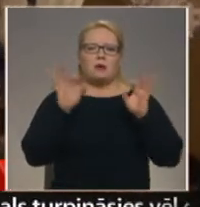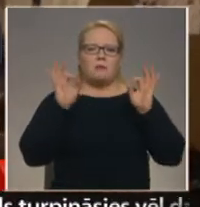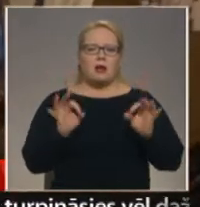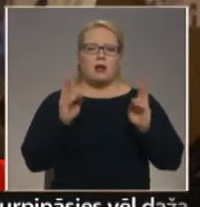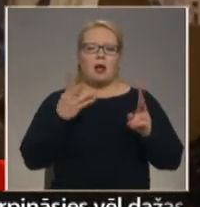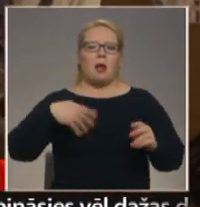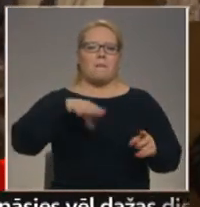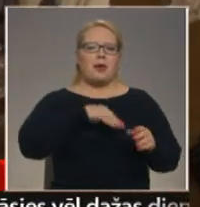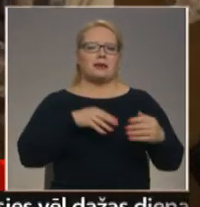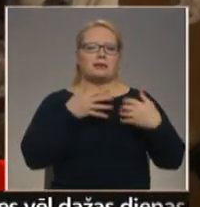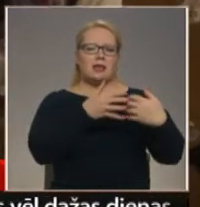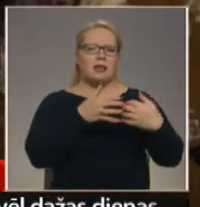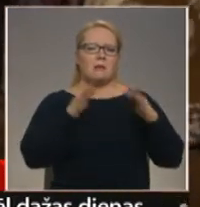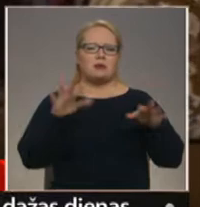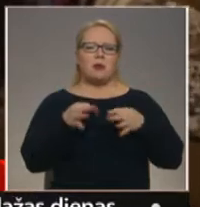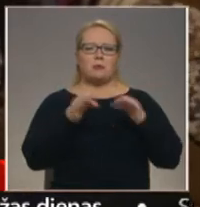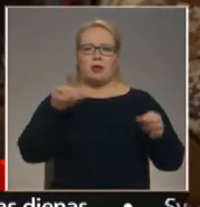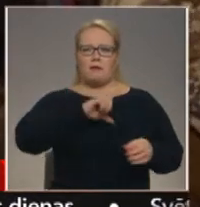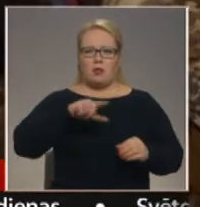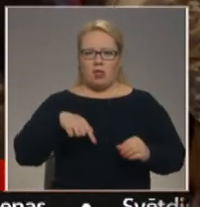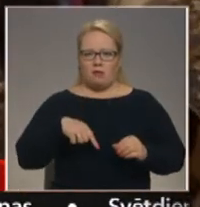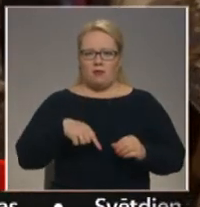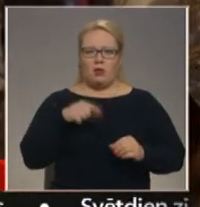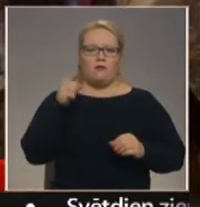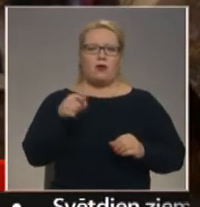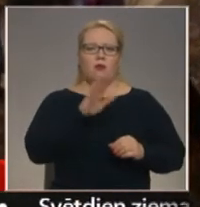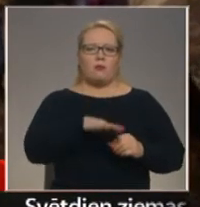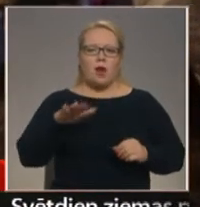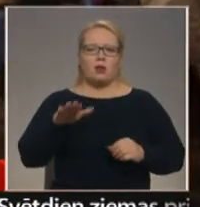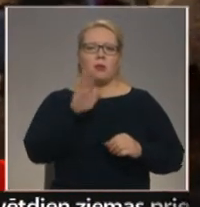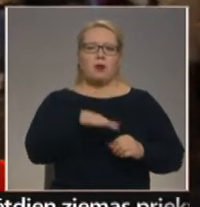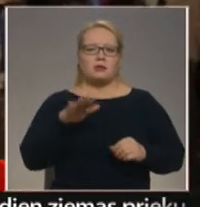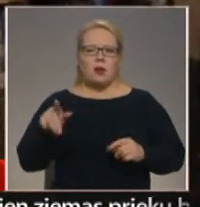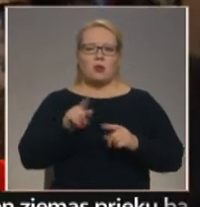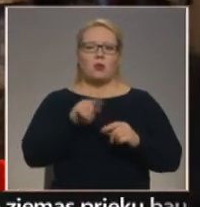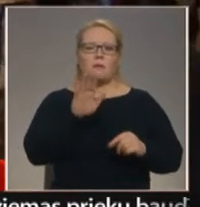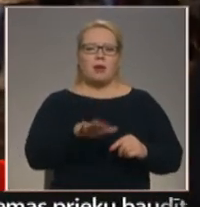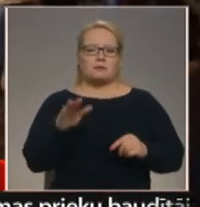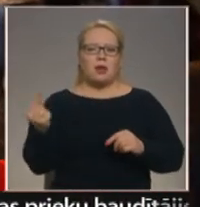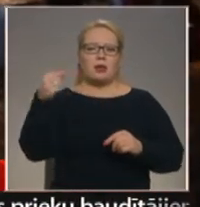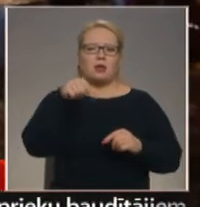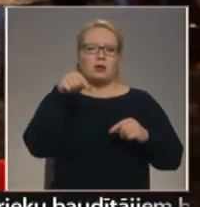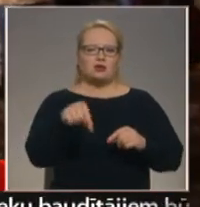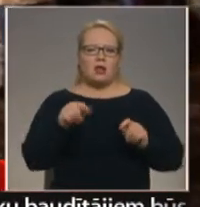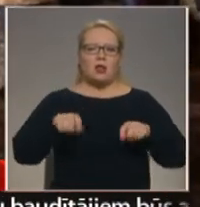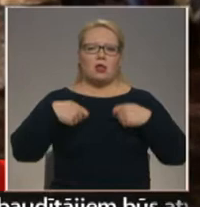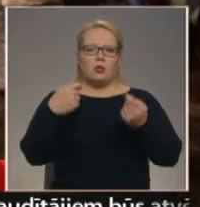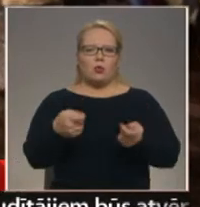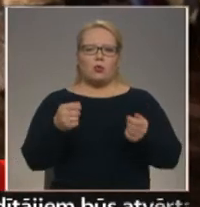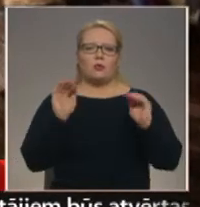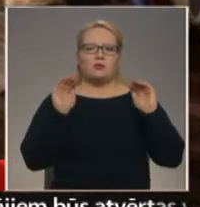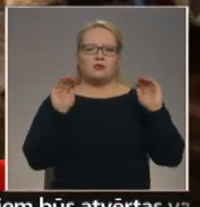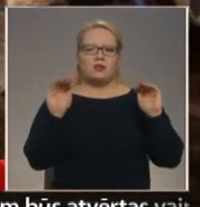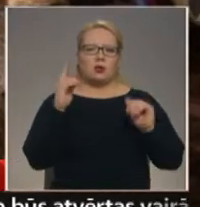cīnāmies par brīvu Latviju. Lūk, viņu bērni un mazmasbērni ir ieradušies šeit, lai nodotu svinīgo